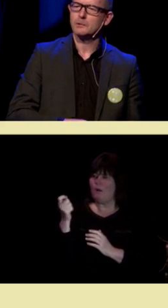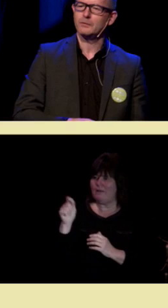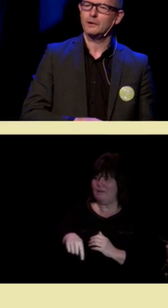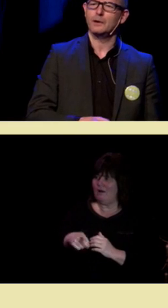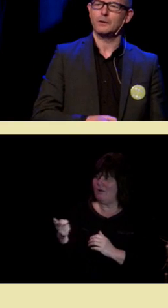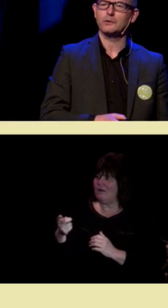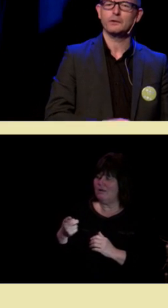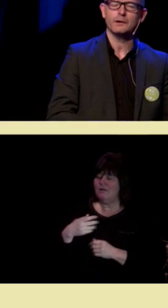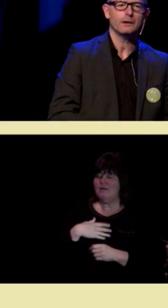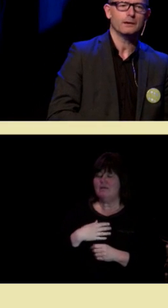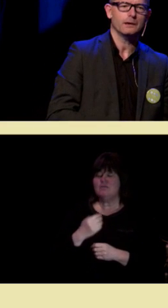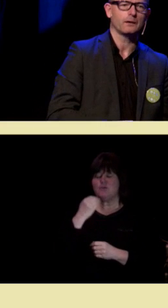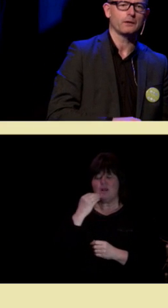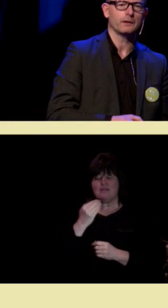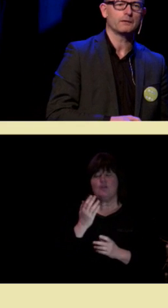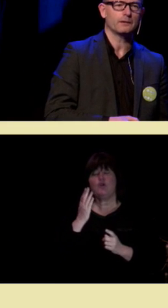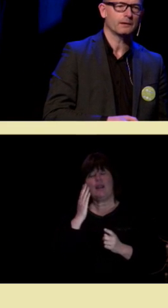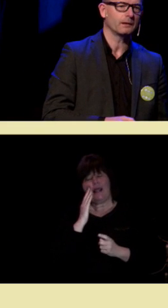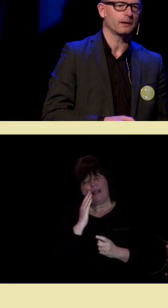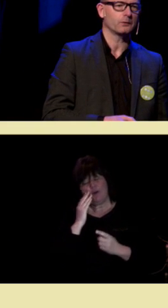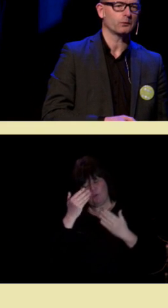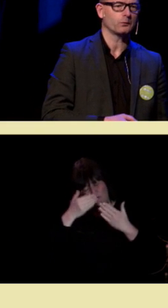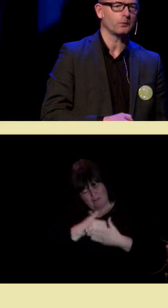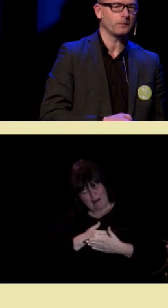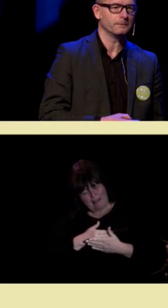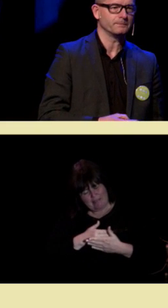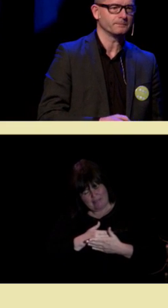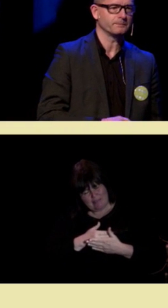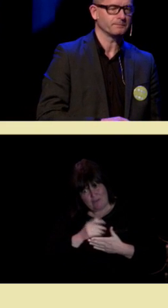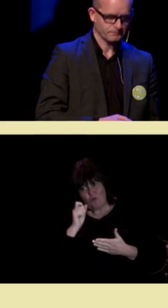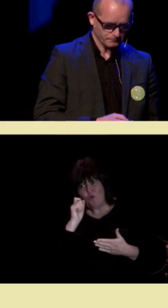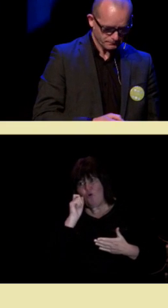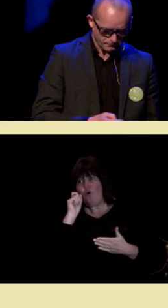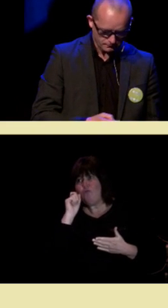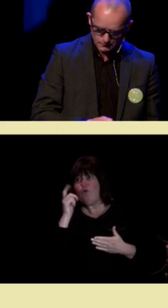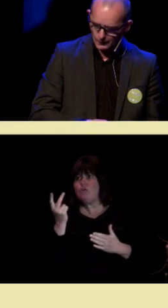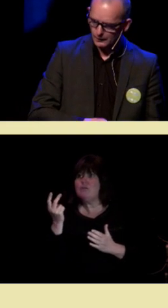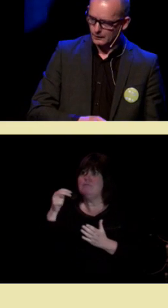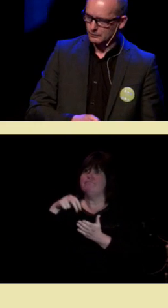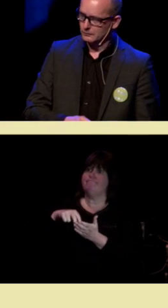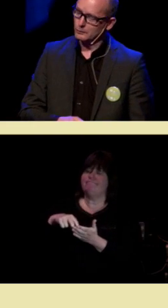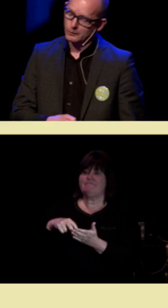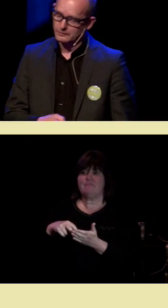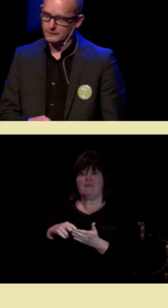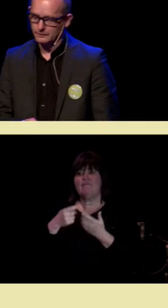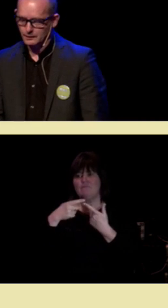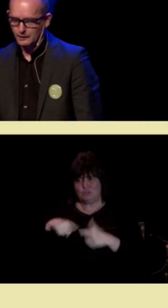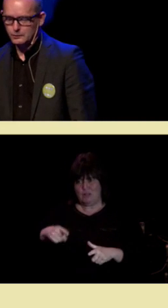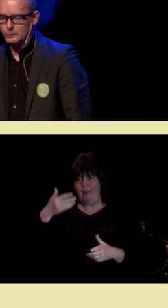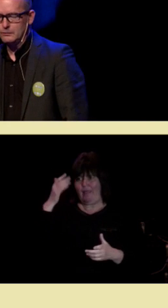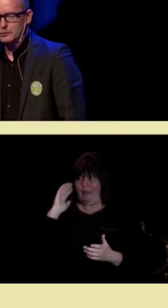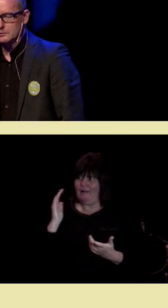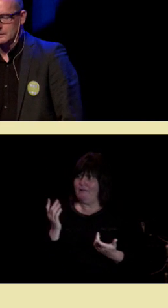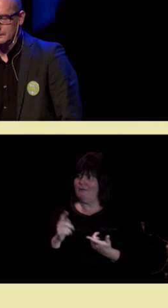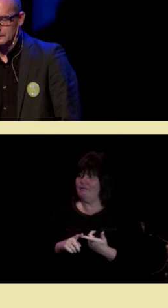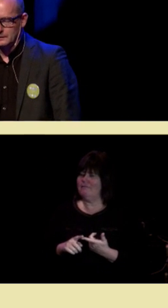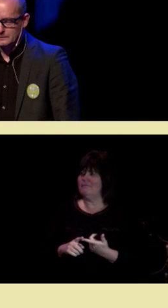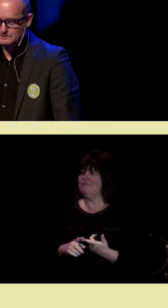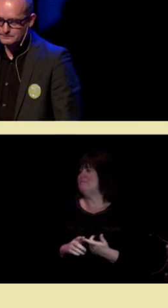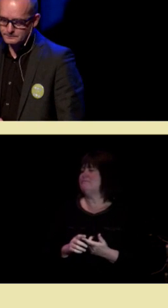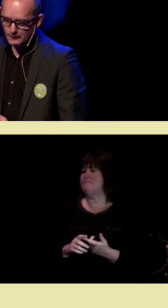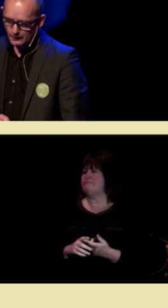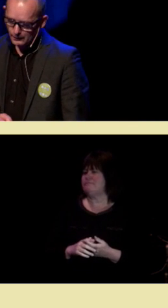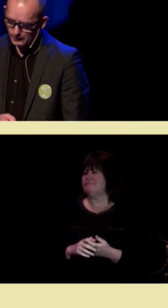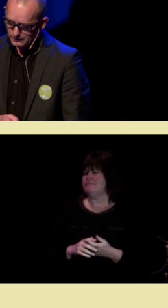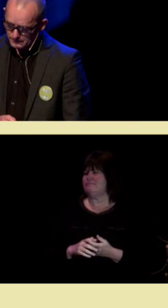legger deg med om kvelden alltid litt annerledes enn den hjernen du stod opp med. Som vi nå har sett noe av årsaken til.